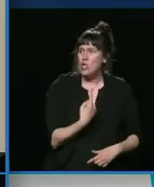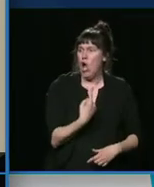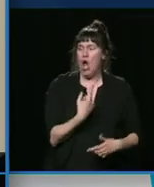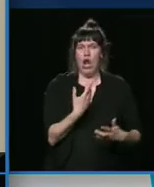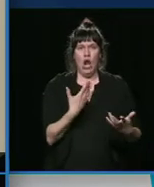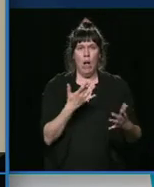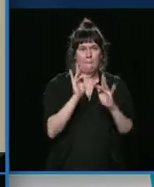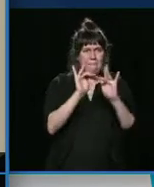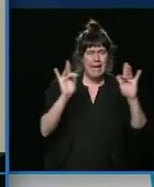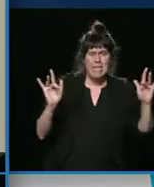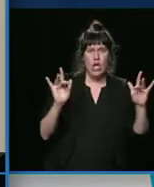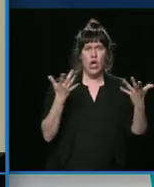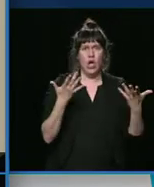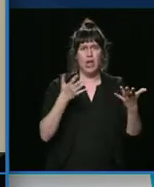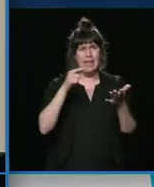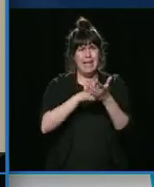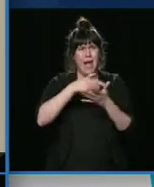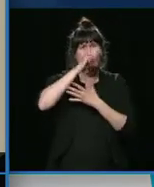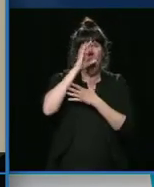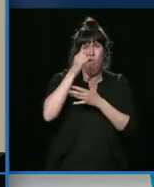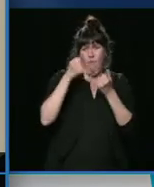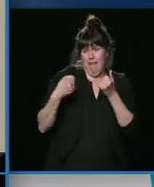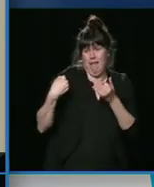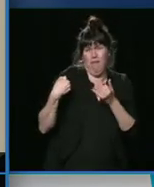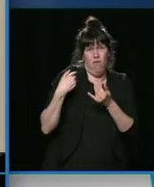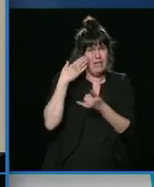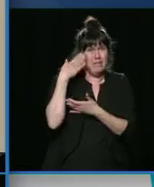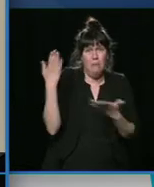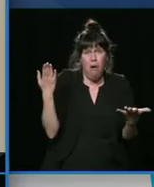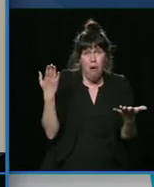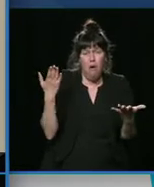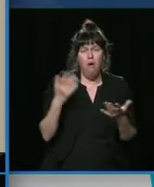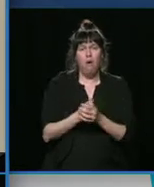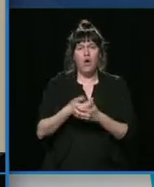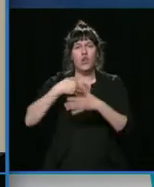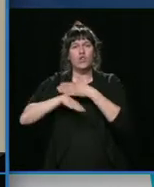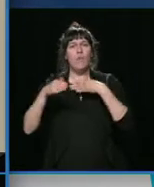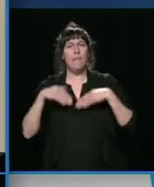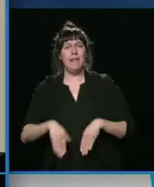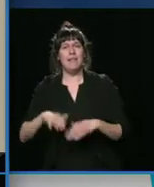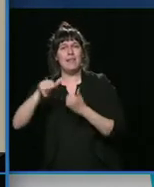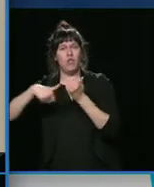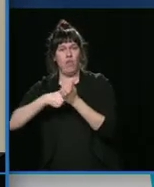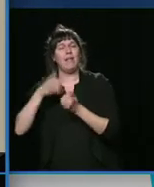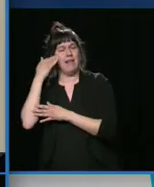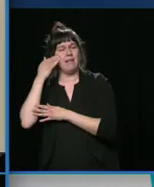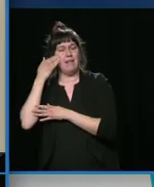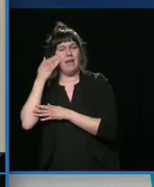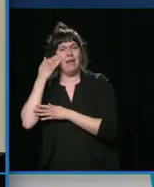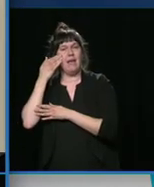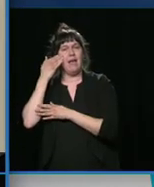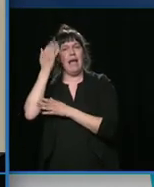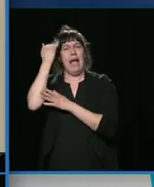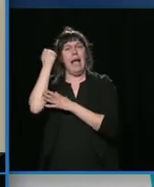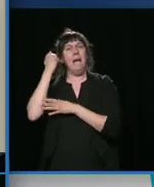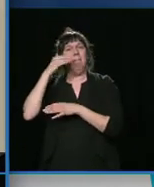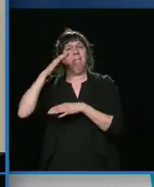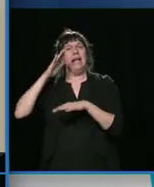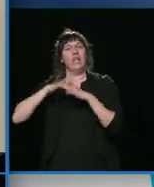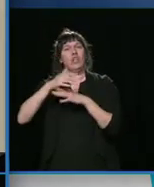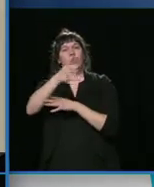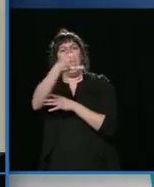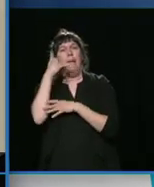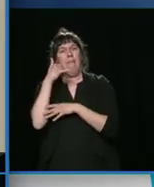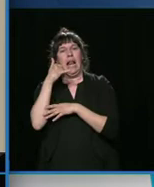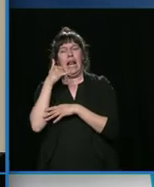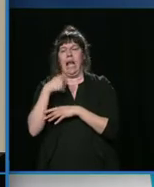c'est quand, la dernière fois qu'ils ont bu. » La sous-ministre adjointe se souvient de cet appel. Elle dira même que c'était plus que clair. M. le Président,